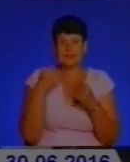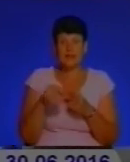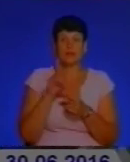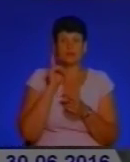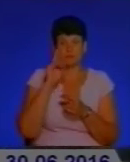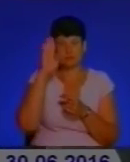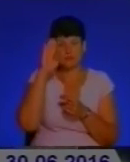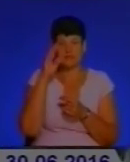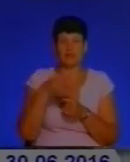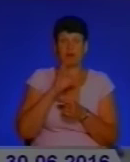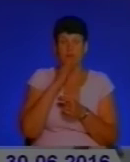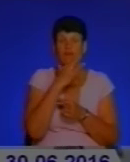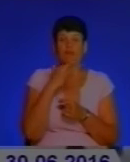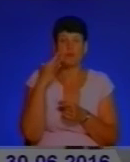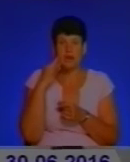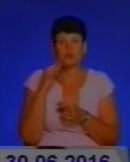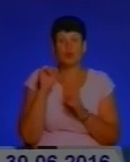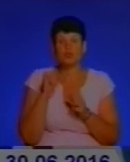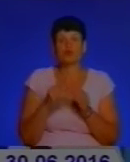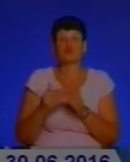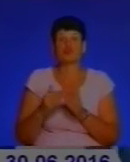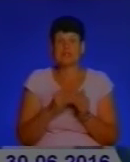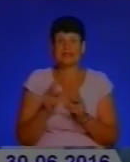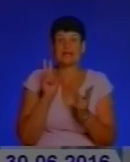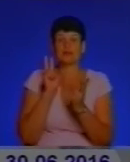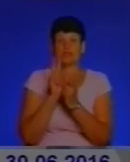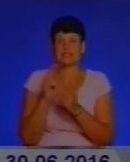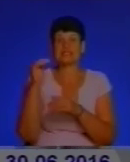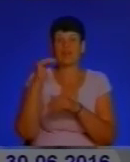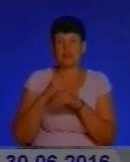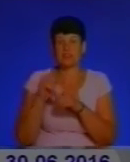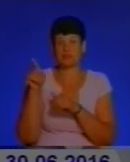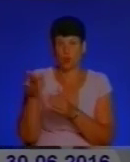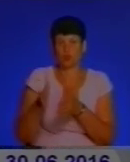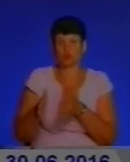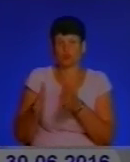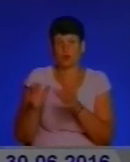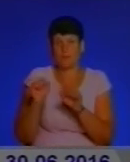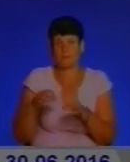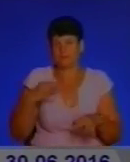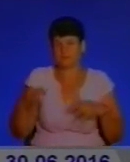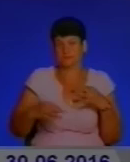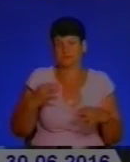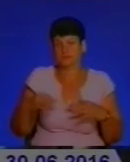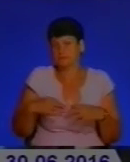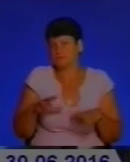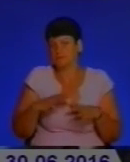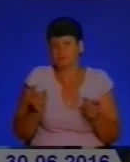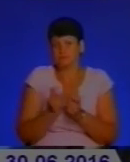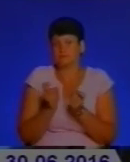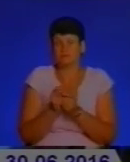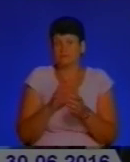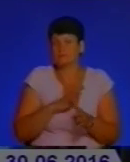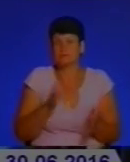немало. Тож цілком ймовірно, що сусідка, котра зустрілася ввечері на його шляху, чимось і роздратувала лиходіє. Побачив,